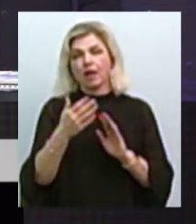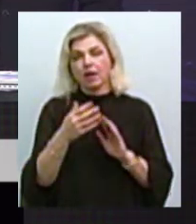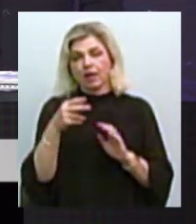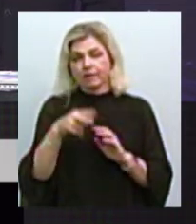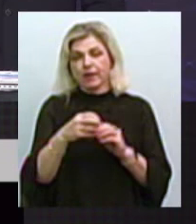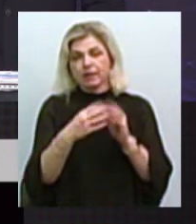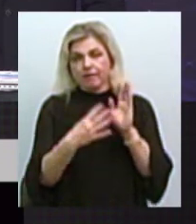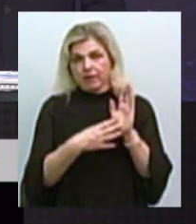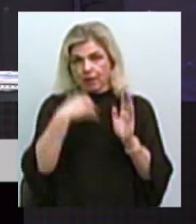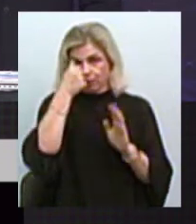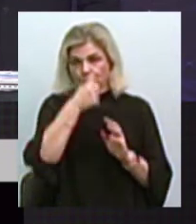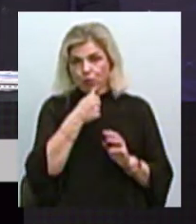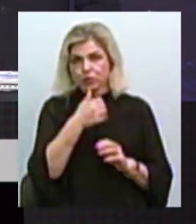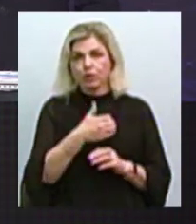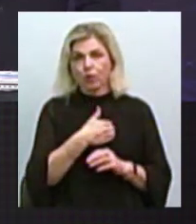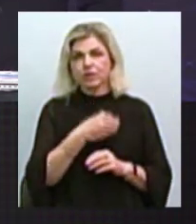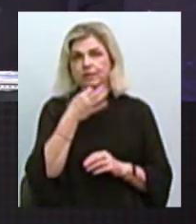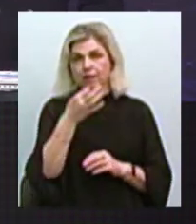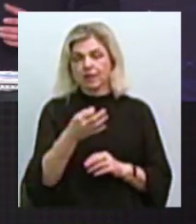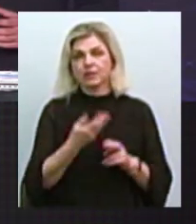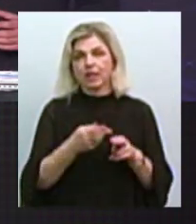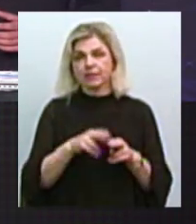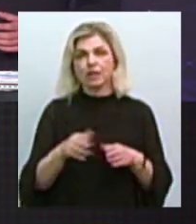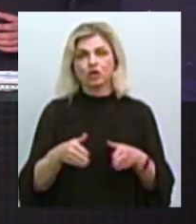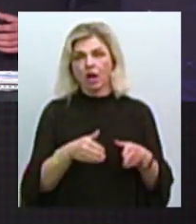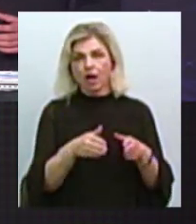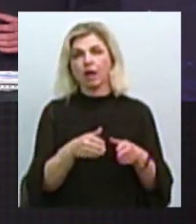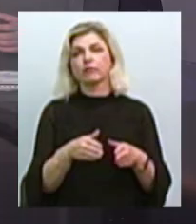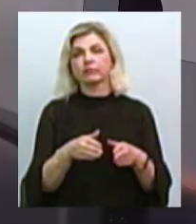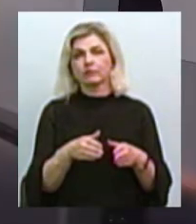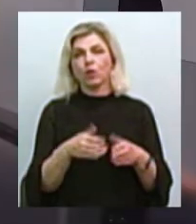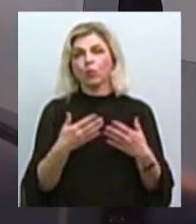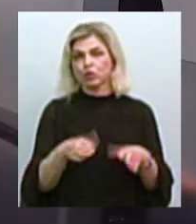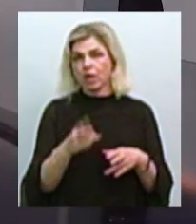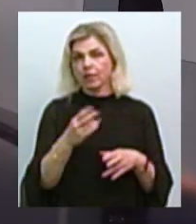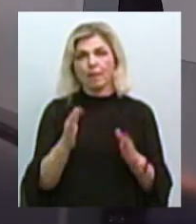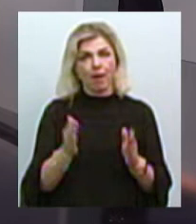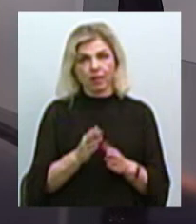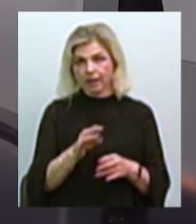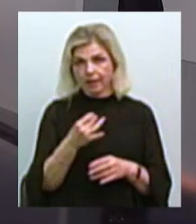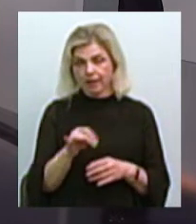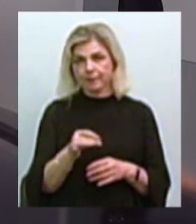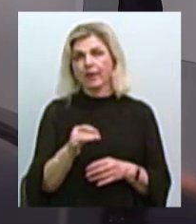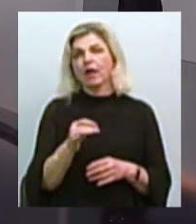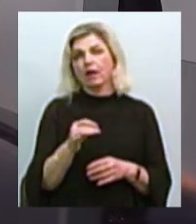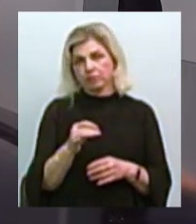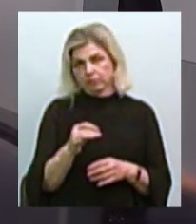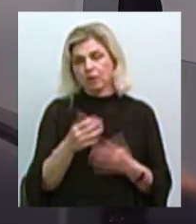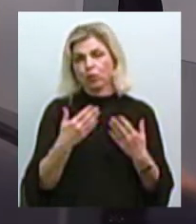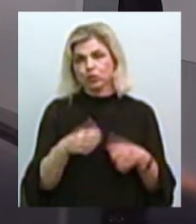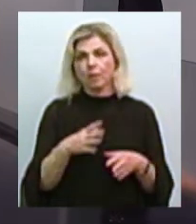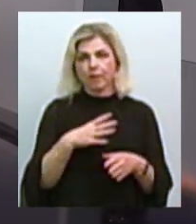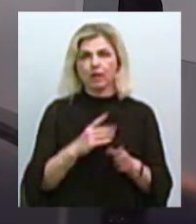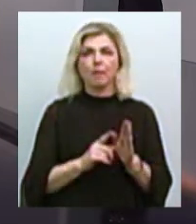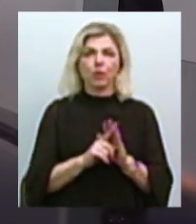19-му році, хочу зазначити, що цей шлях пройдений уже немалий. Деякі речі нами були впроваджені